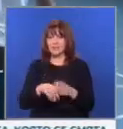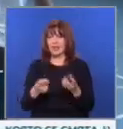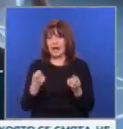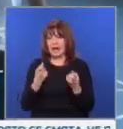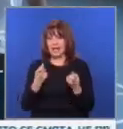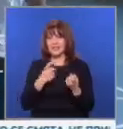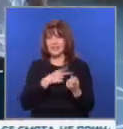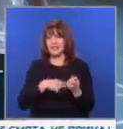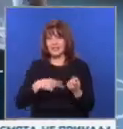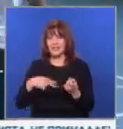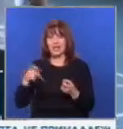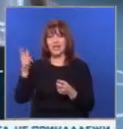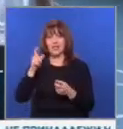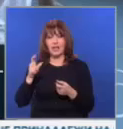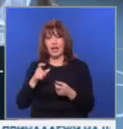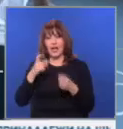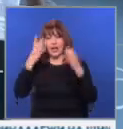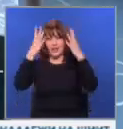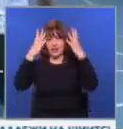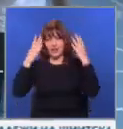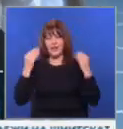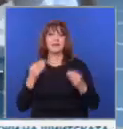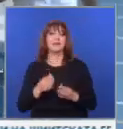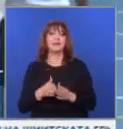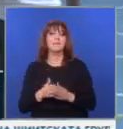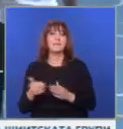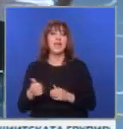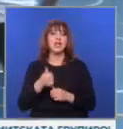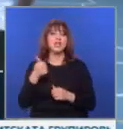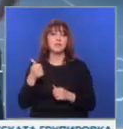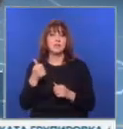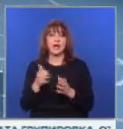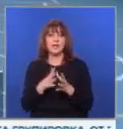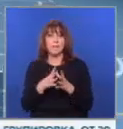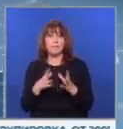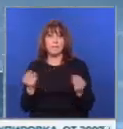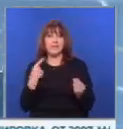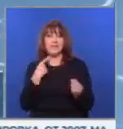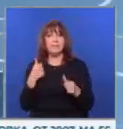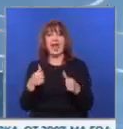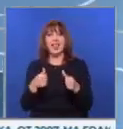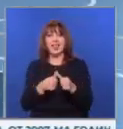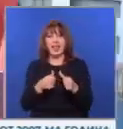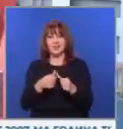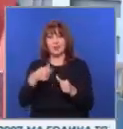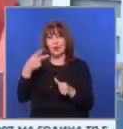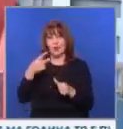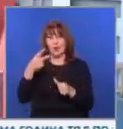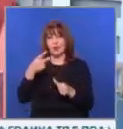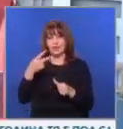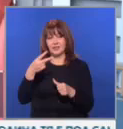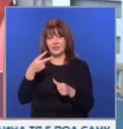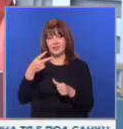Гърция, Дания, Италия, Нидерландия и Харватия. Шампиони станаха без загуба Лацио и на второ място хаш